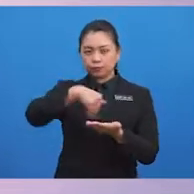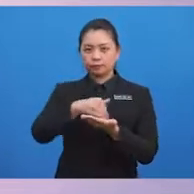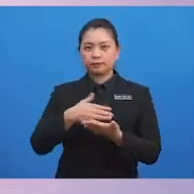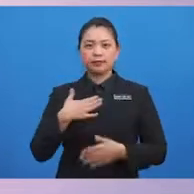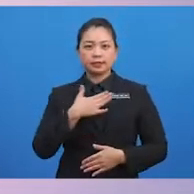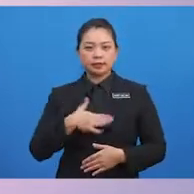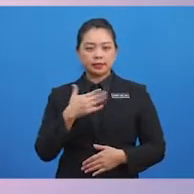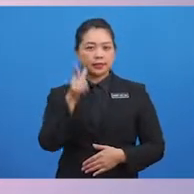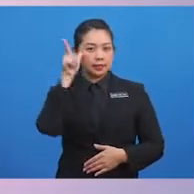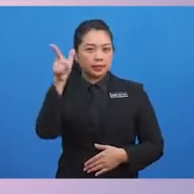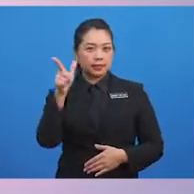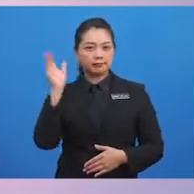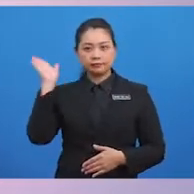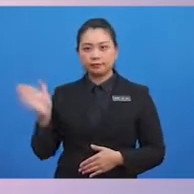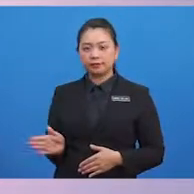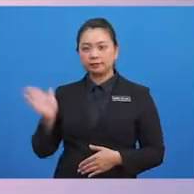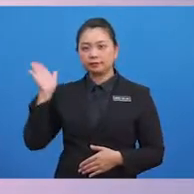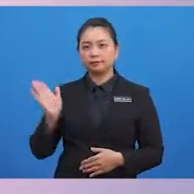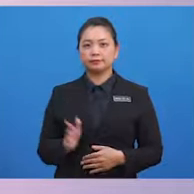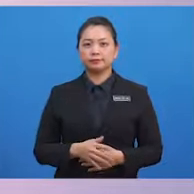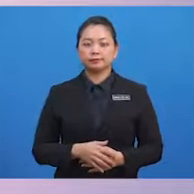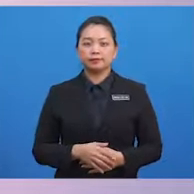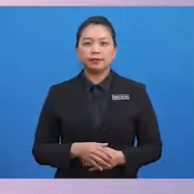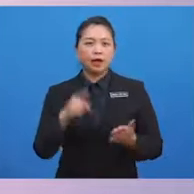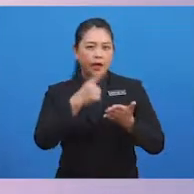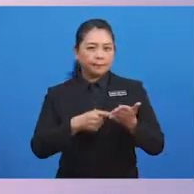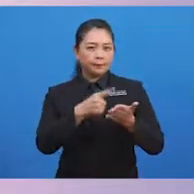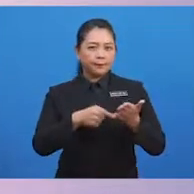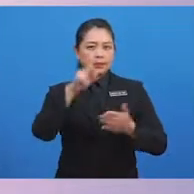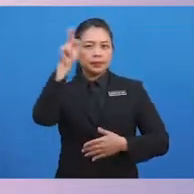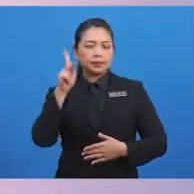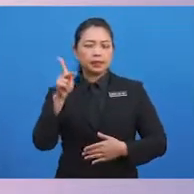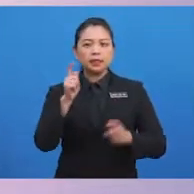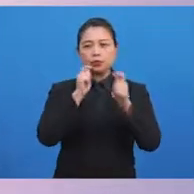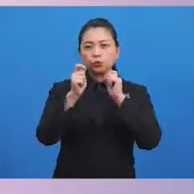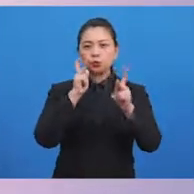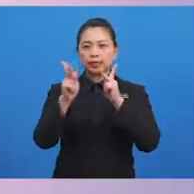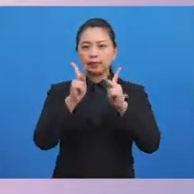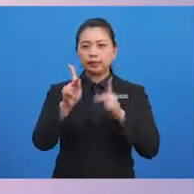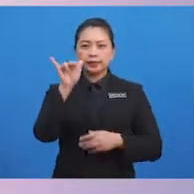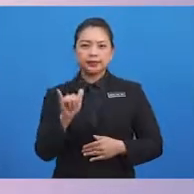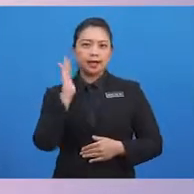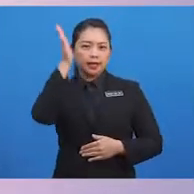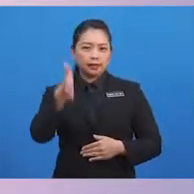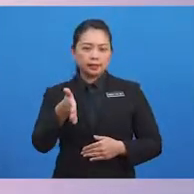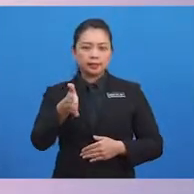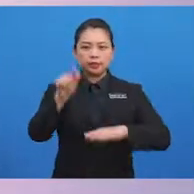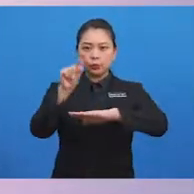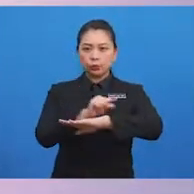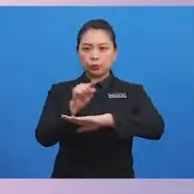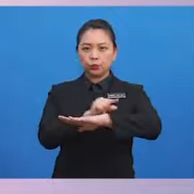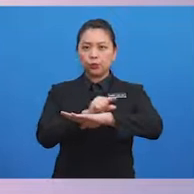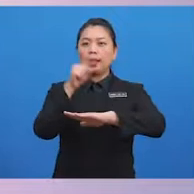Sila lihat gambar ini. Apakah tutur kata yang akan digunakan